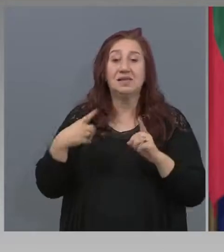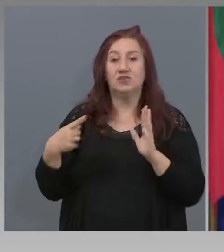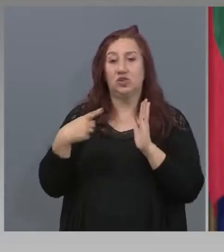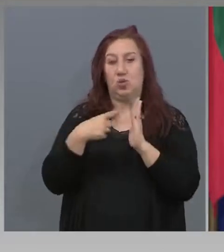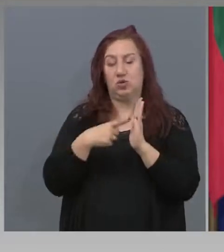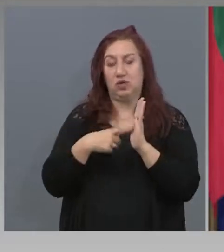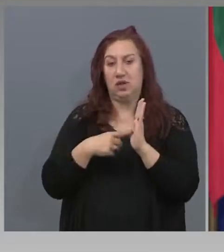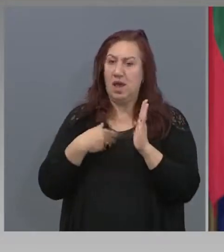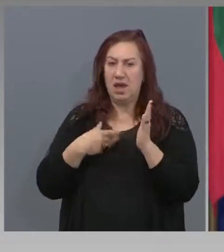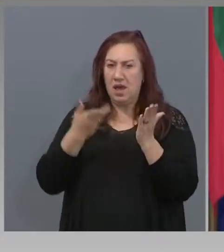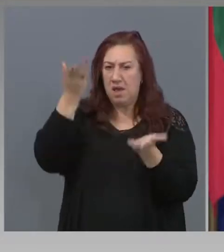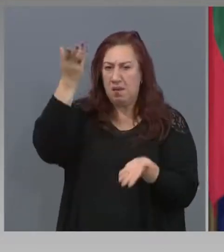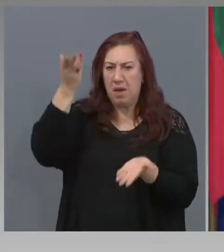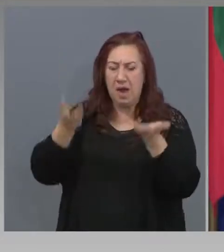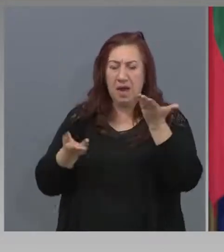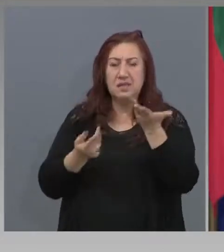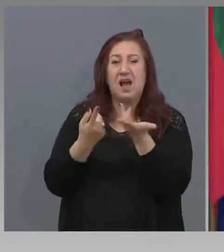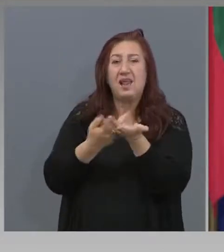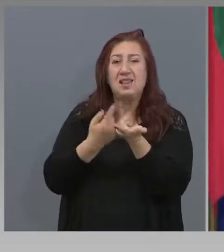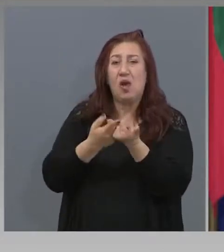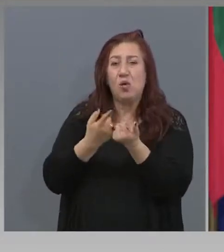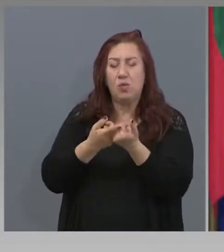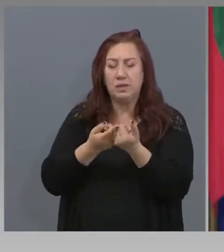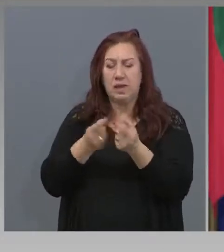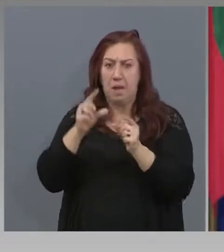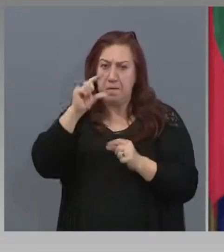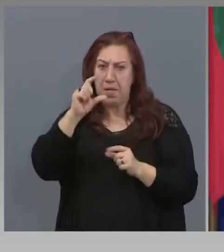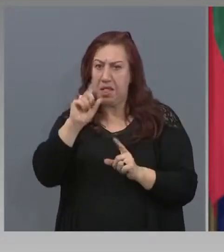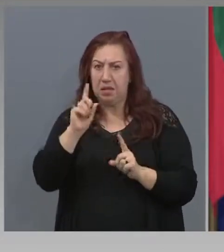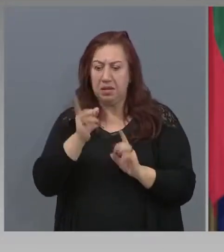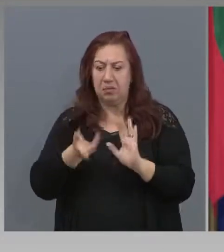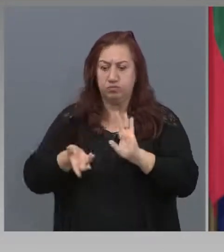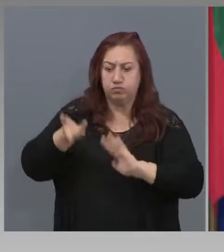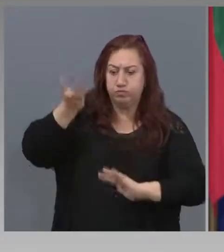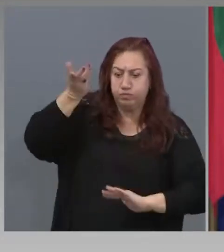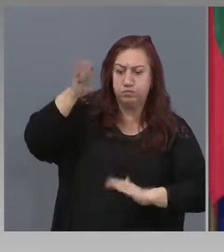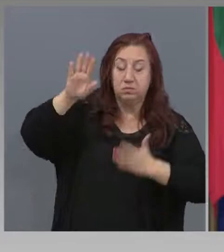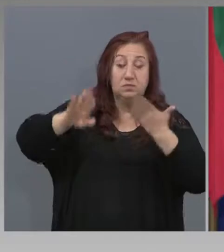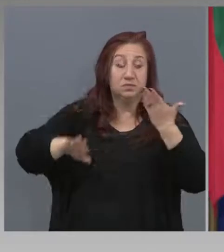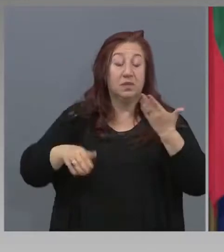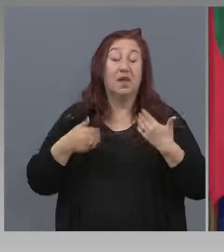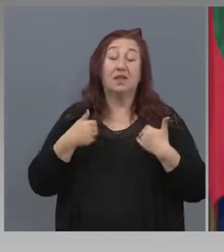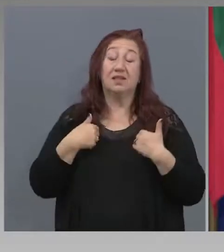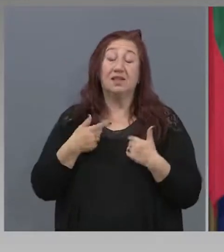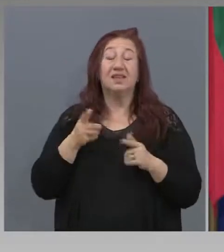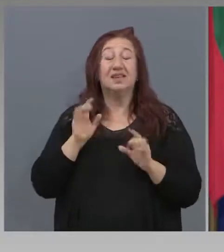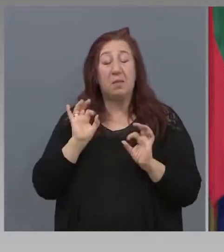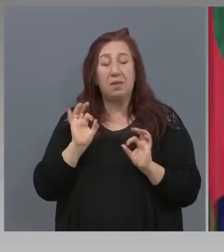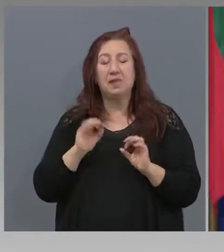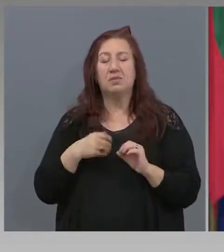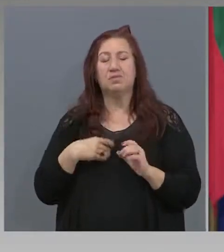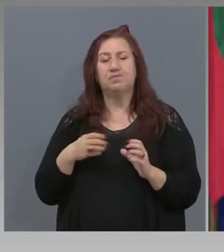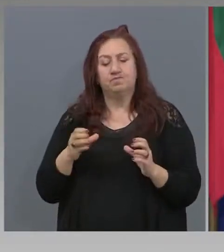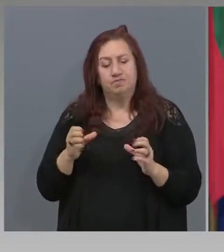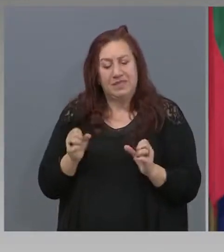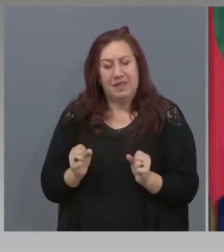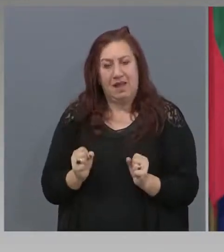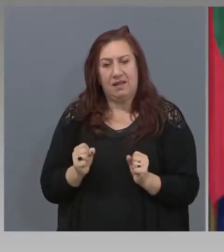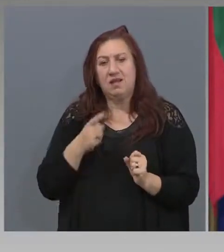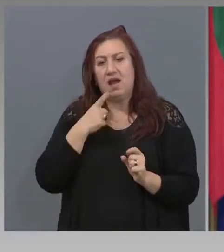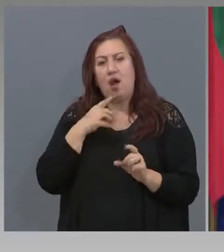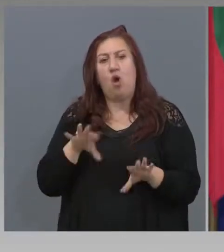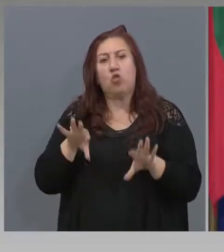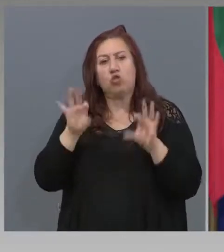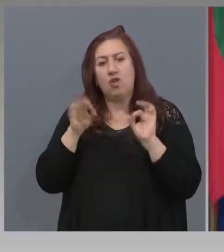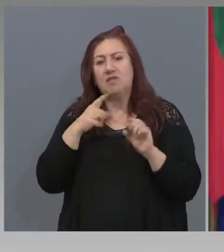тях понякога са порядъка на пъти. Ние се опитваме да бъдем максимално консервативни, т.е. да сме готови за най-лощото, пък да се